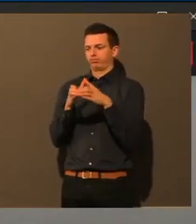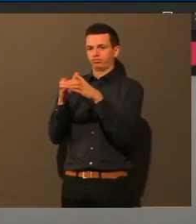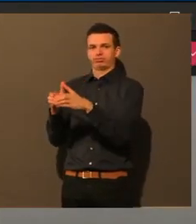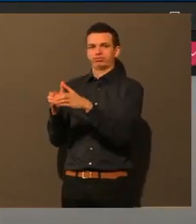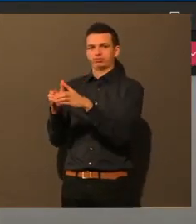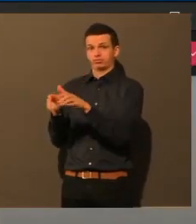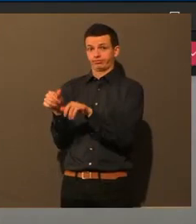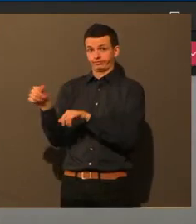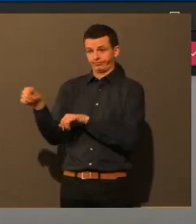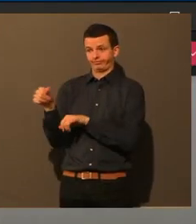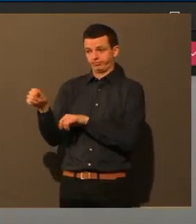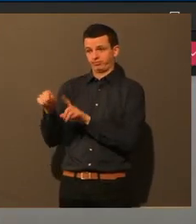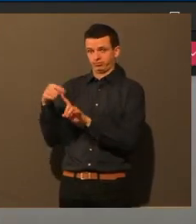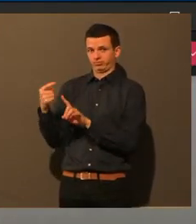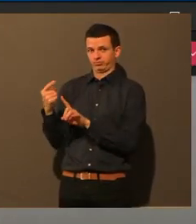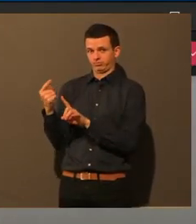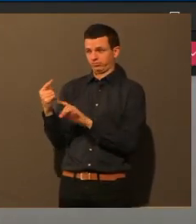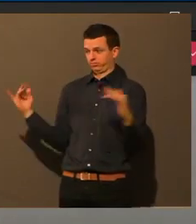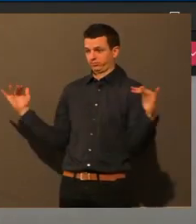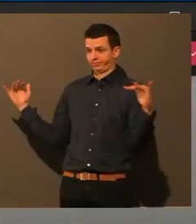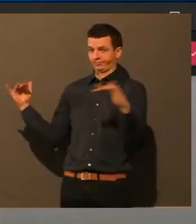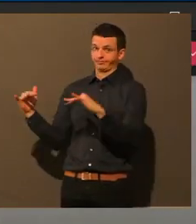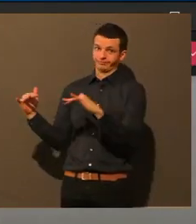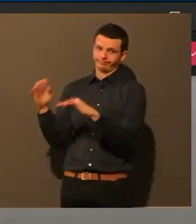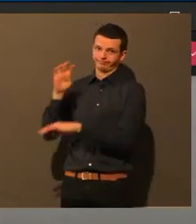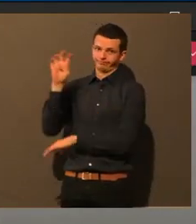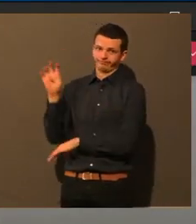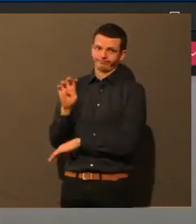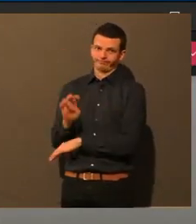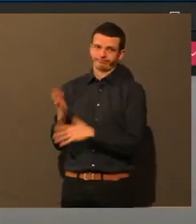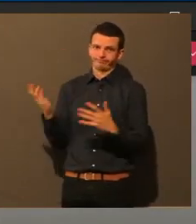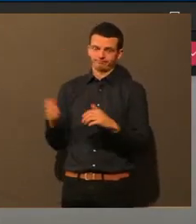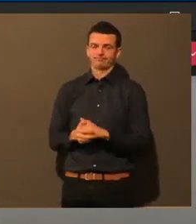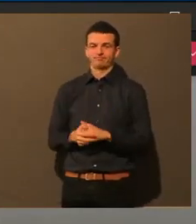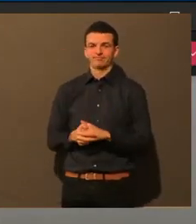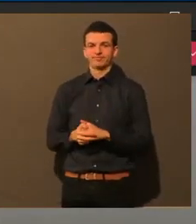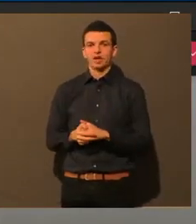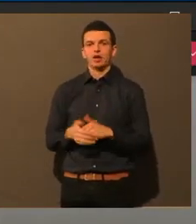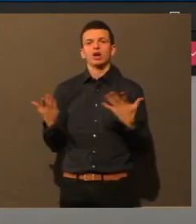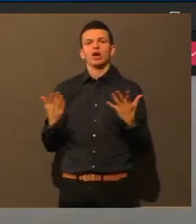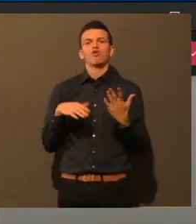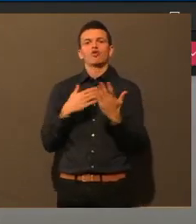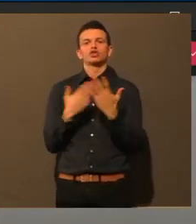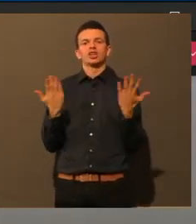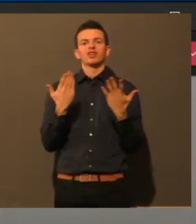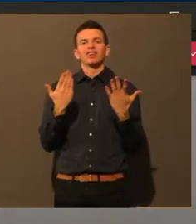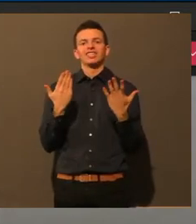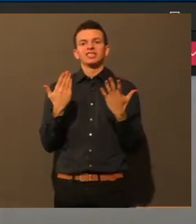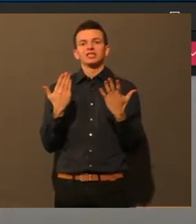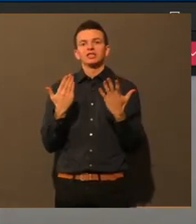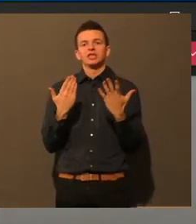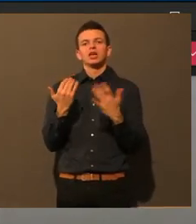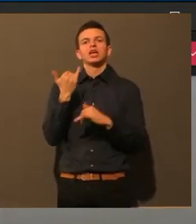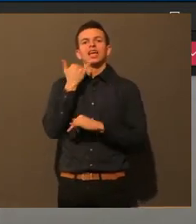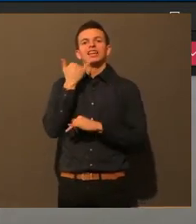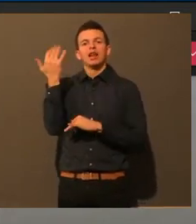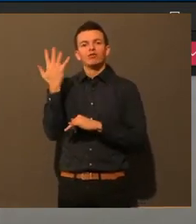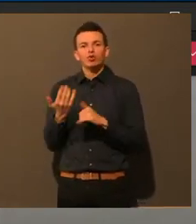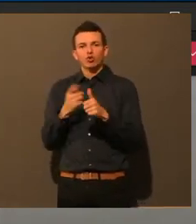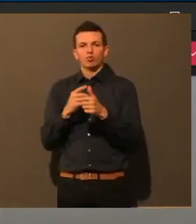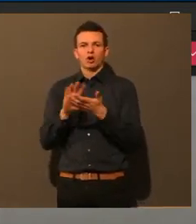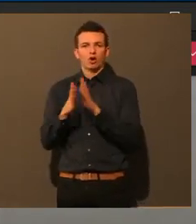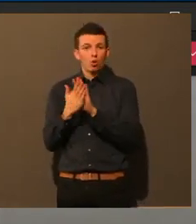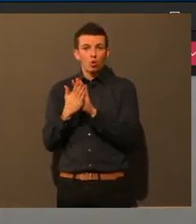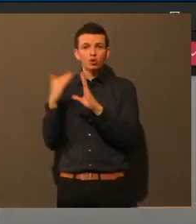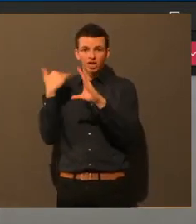Telefonnummer, wo die Leute anrufen können und sagen können, ja, ich hätte gern was. Oder ein zentraler Platz. Das wäre auch noch eine Idee. Da,